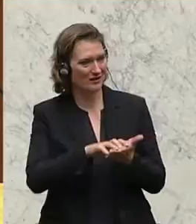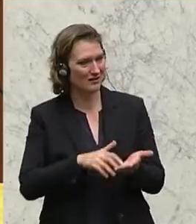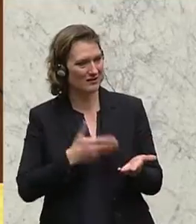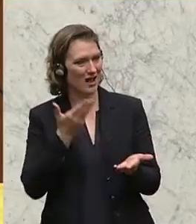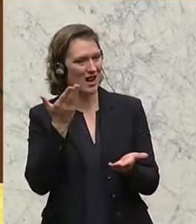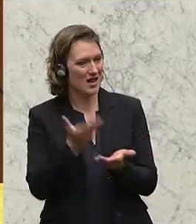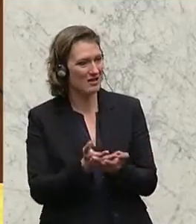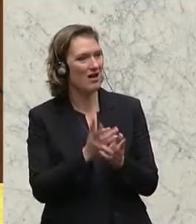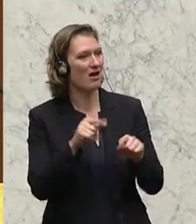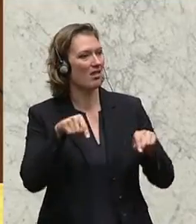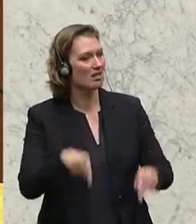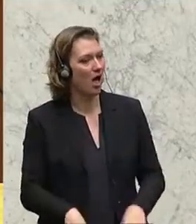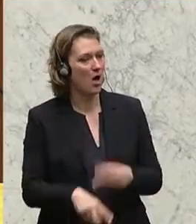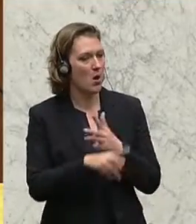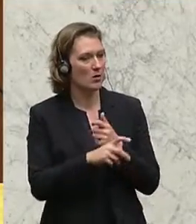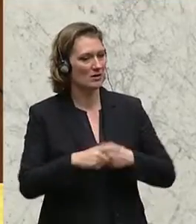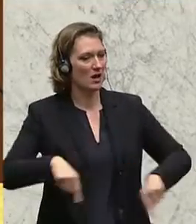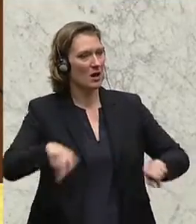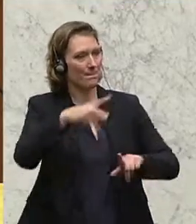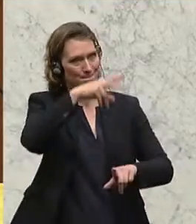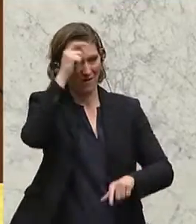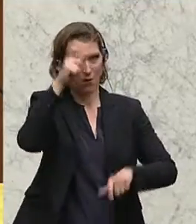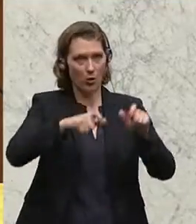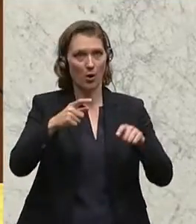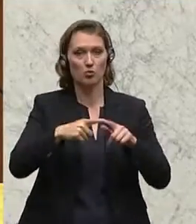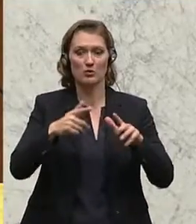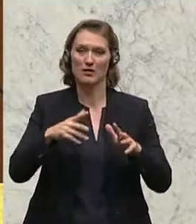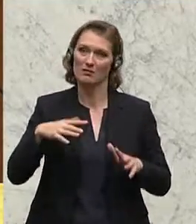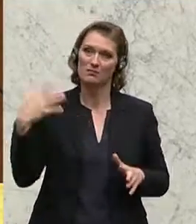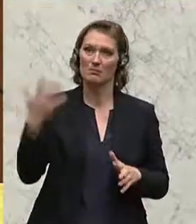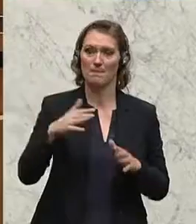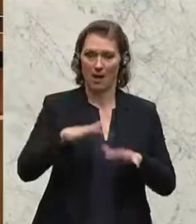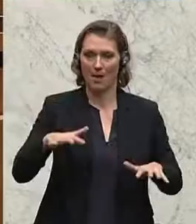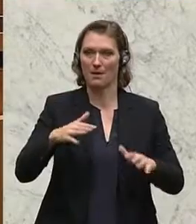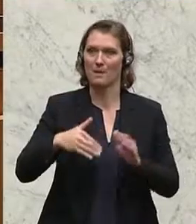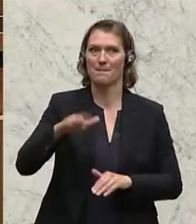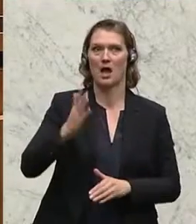damit wir auch in Österreich und zwar in der Bevölkerung und im Parlament eine Mehrheit haben. Dankeschön.